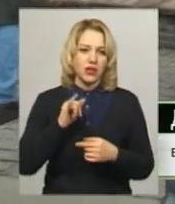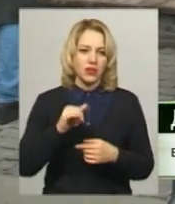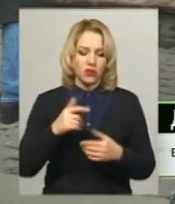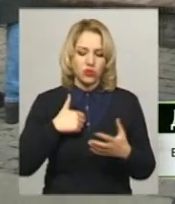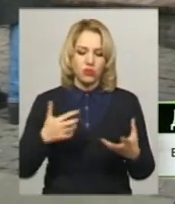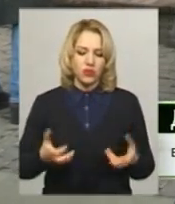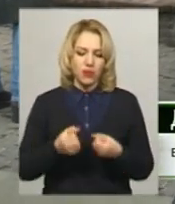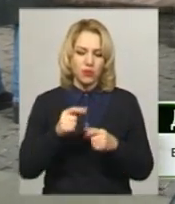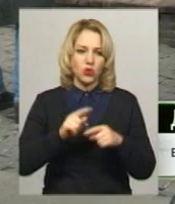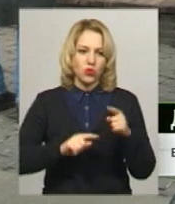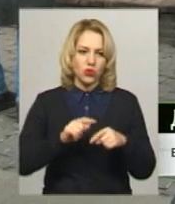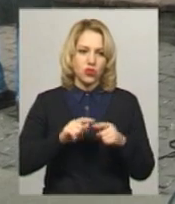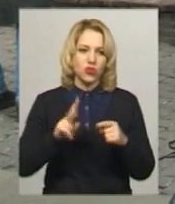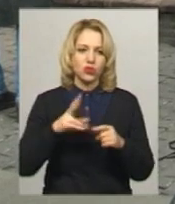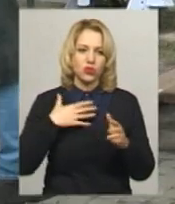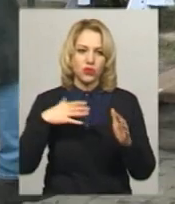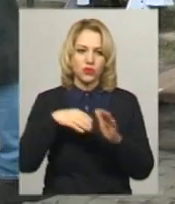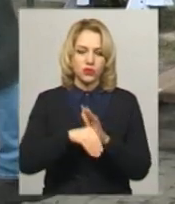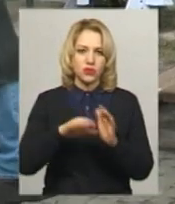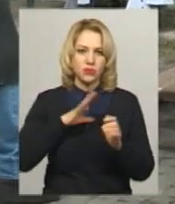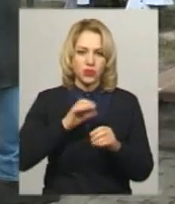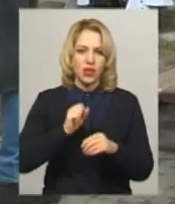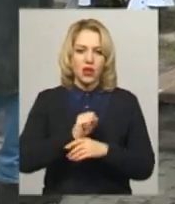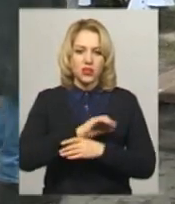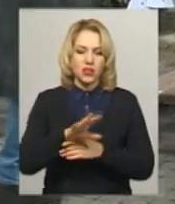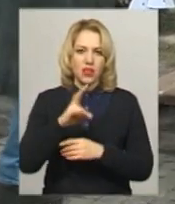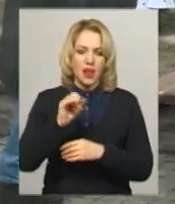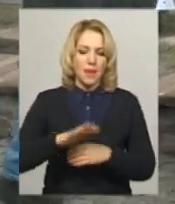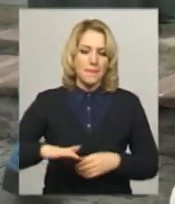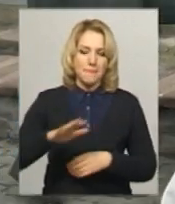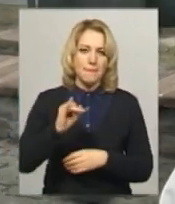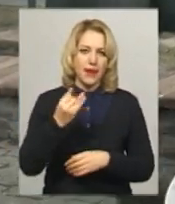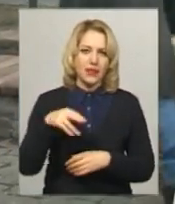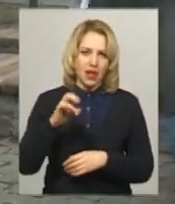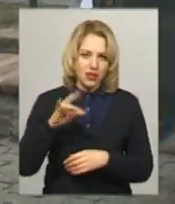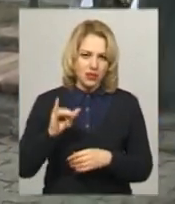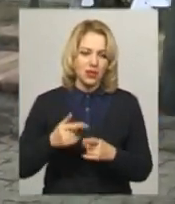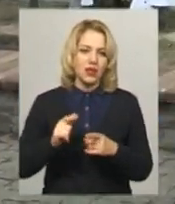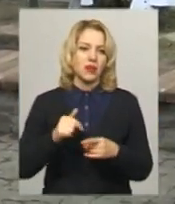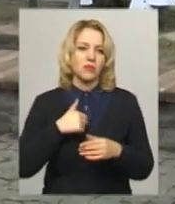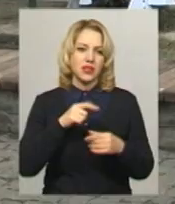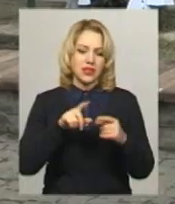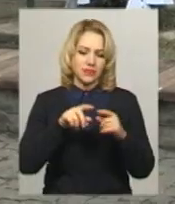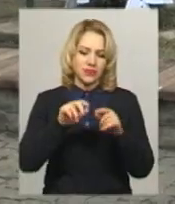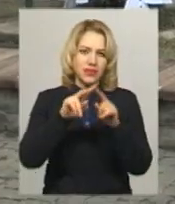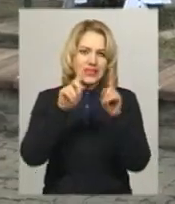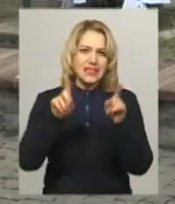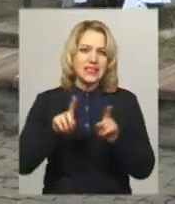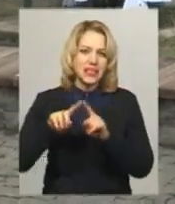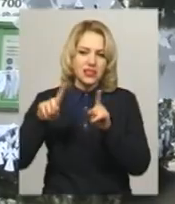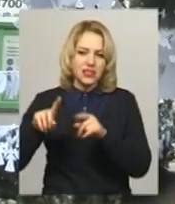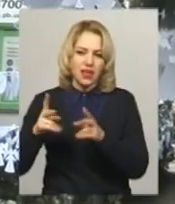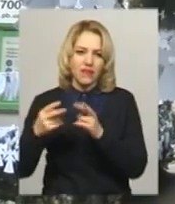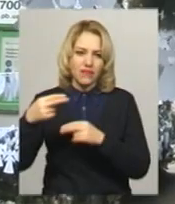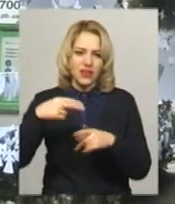і батьків тих жертв, які 18 лютого їх розстріли на Майдані. На наших янголятах будуть серця, тому що ми всі любимо цих людей, які за нас загинули на